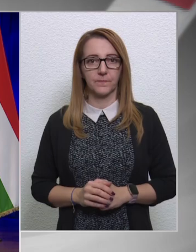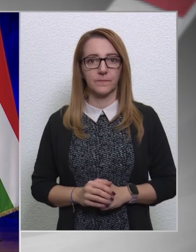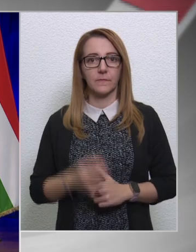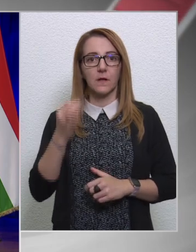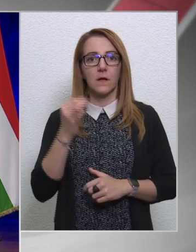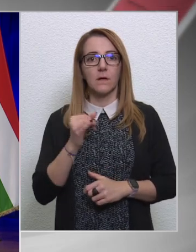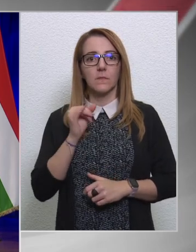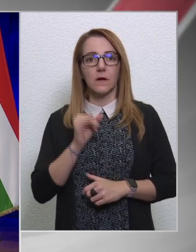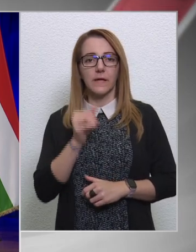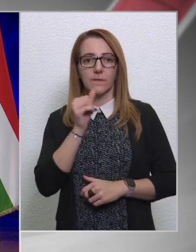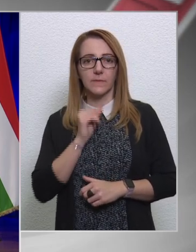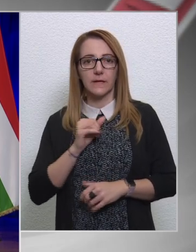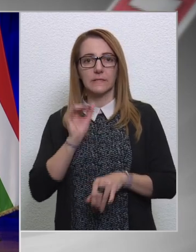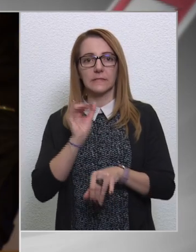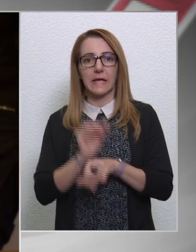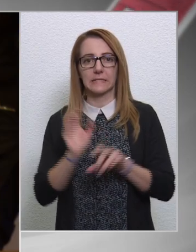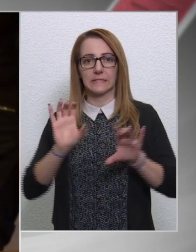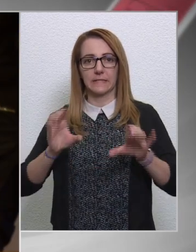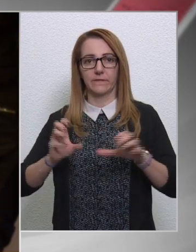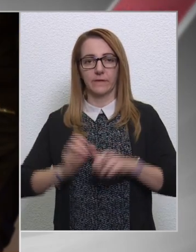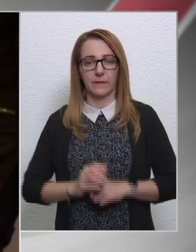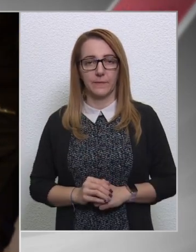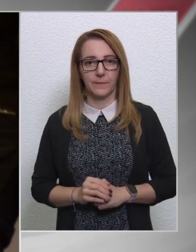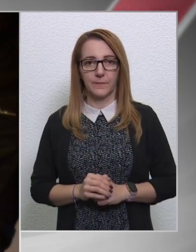Brauer Press, Heti TV.